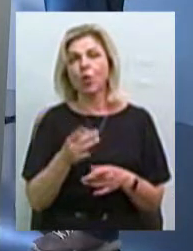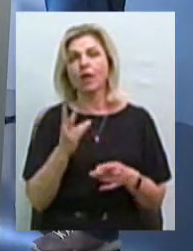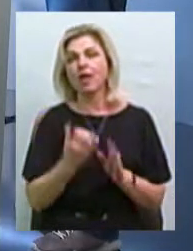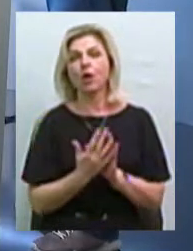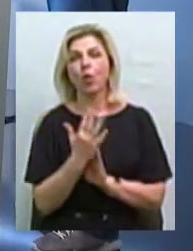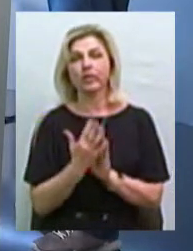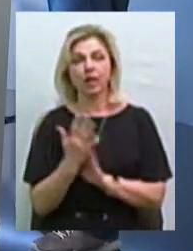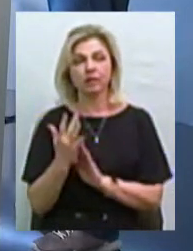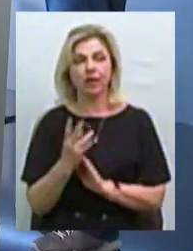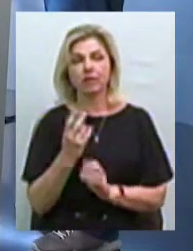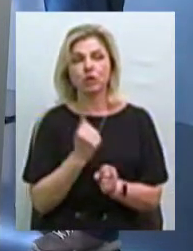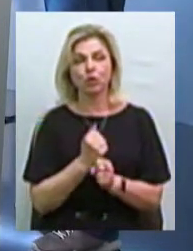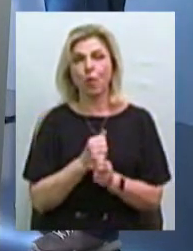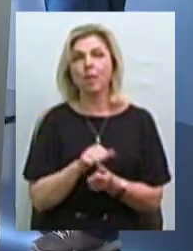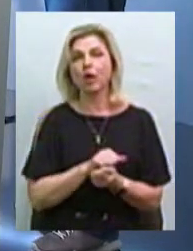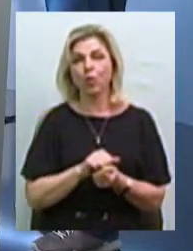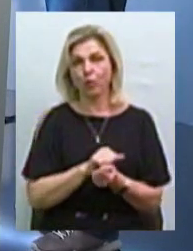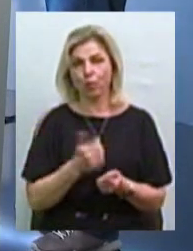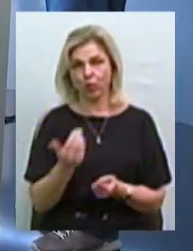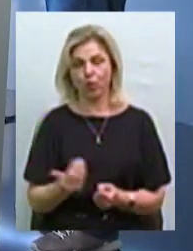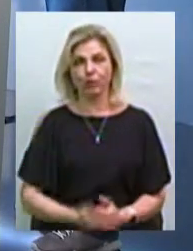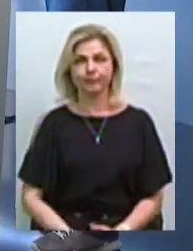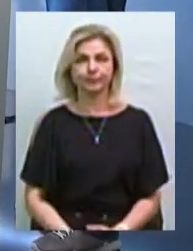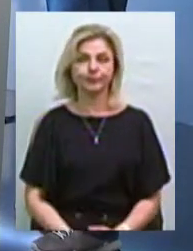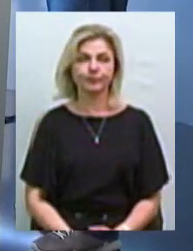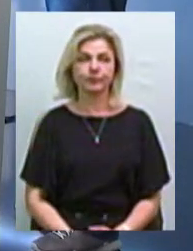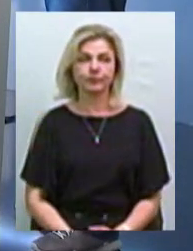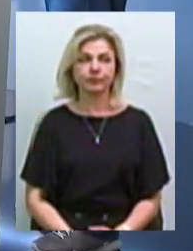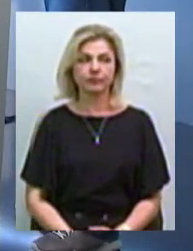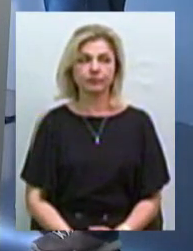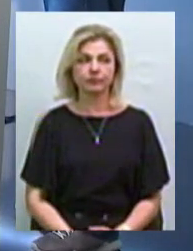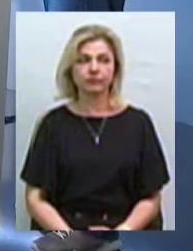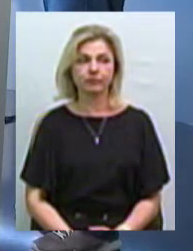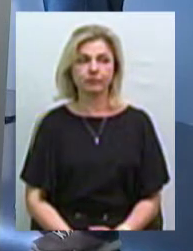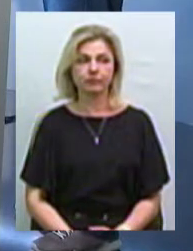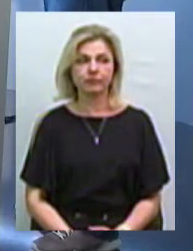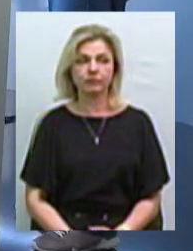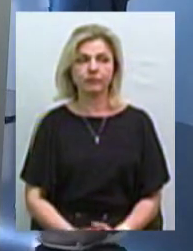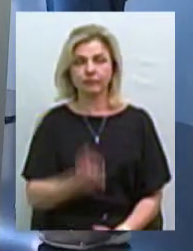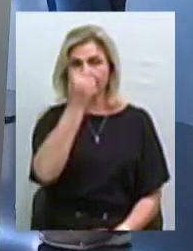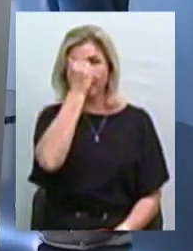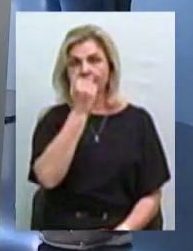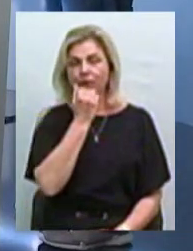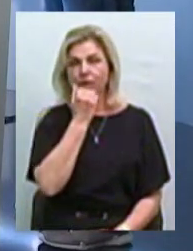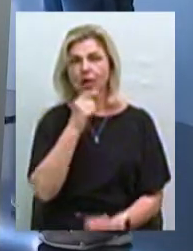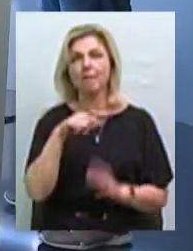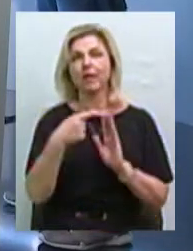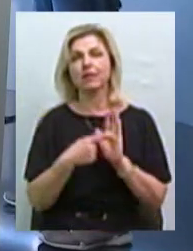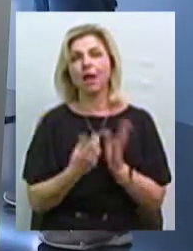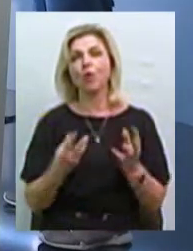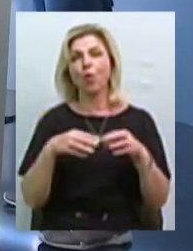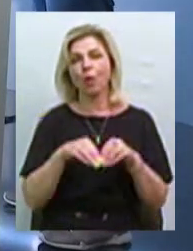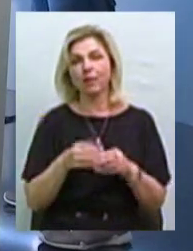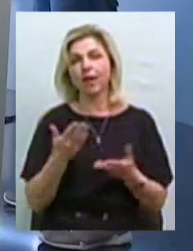зробимо переробку його. Через те, що... Дякую. Дякую. Питання комплексне, напевно,